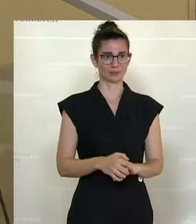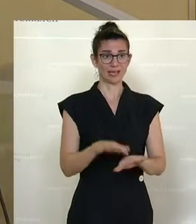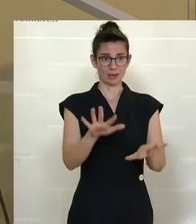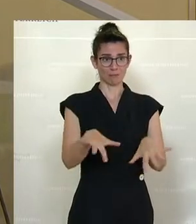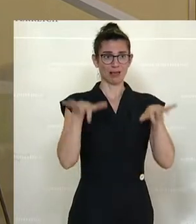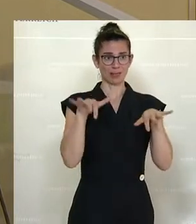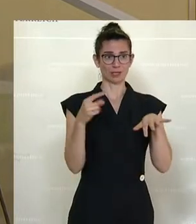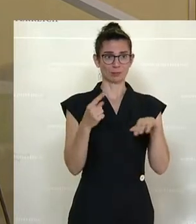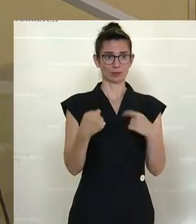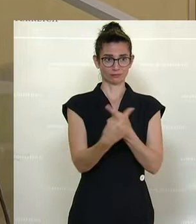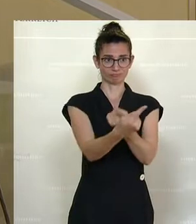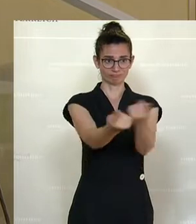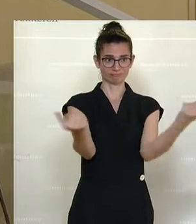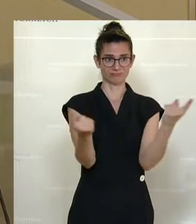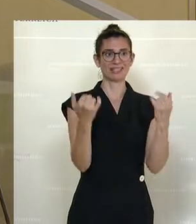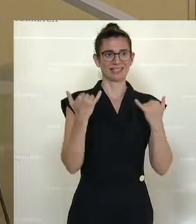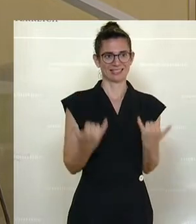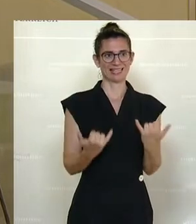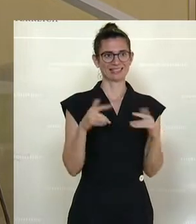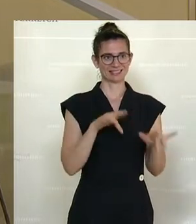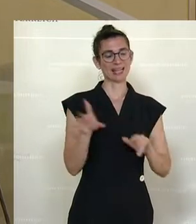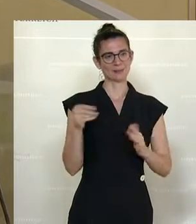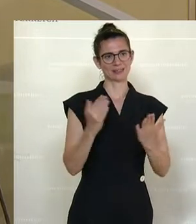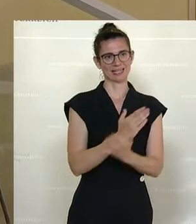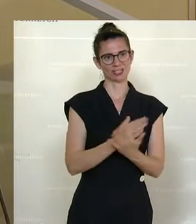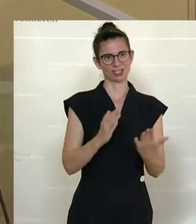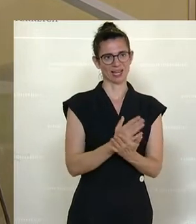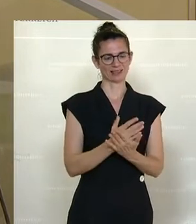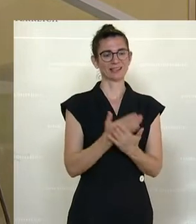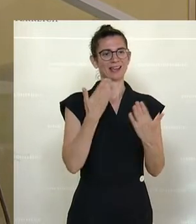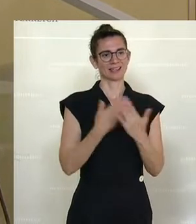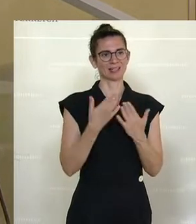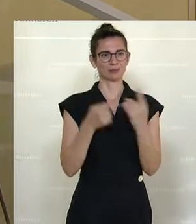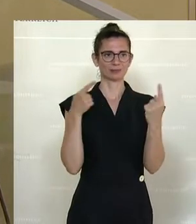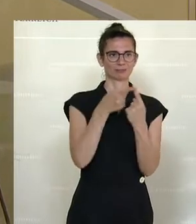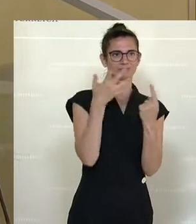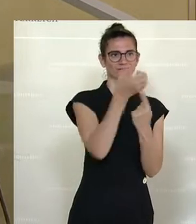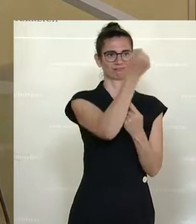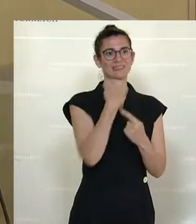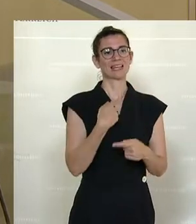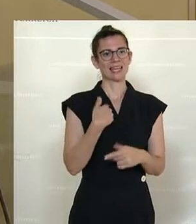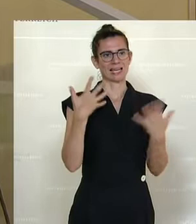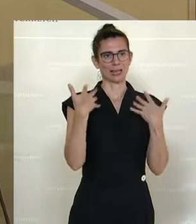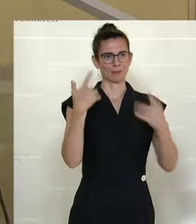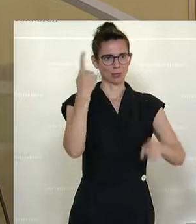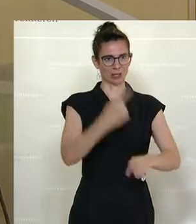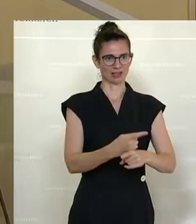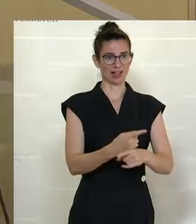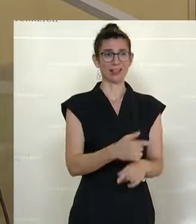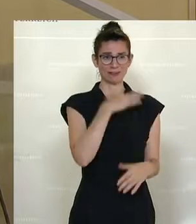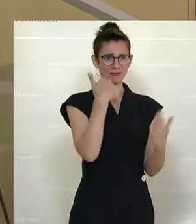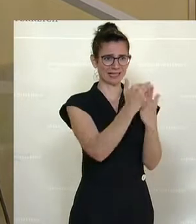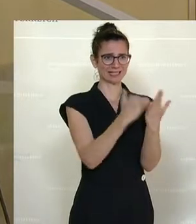alle, entscheiden heute über einen wichtigen Eckpfeiler auf unserem Weg zur Klimaneutralität. Es sind viele Gesetze, ja,